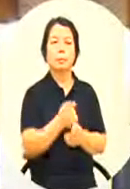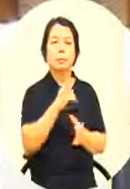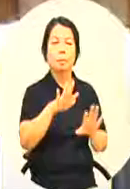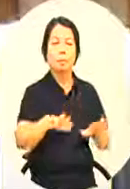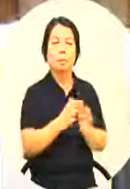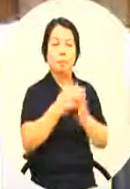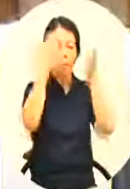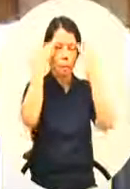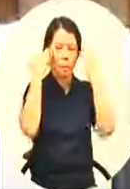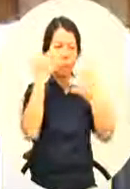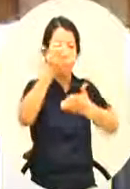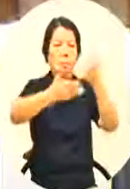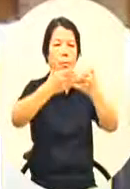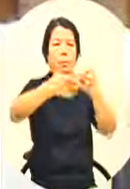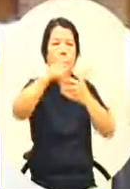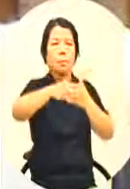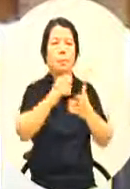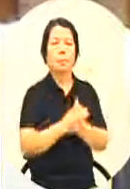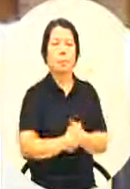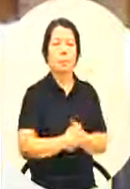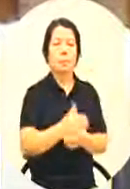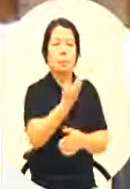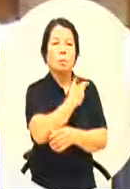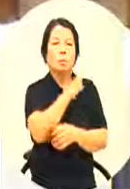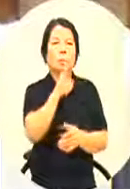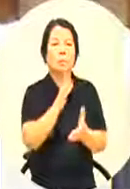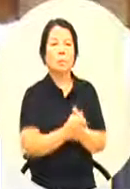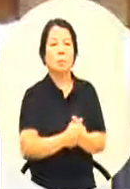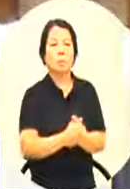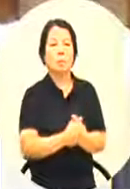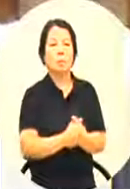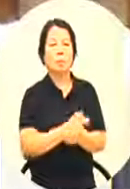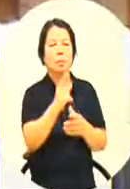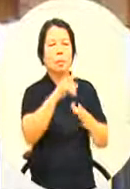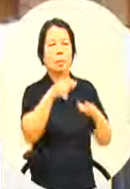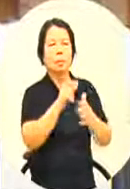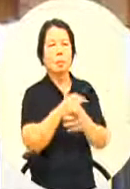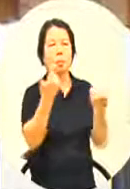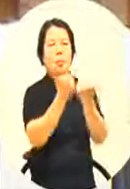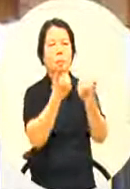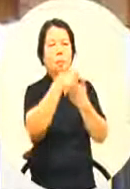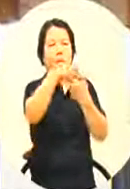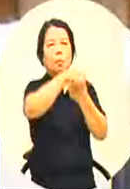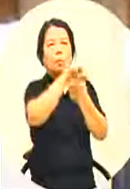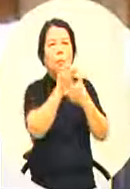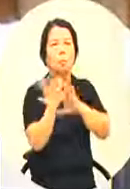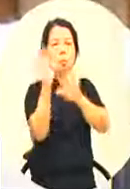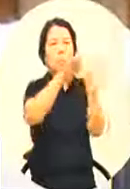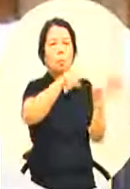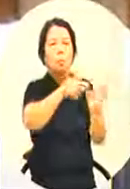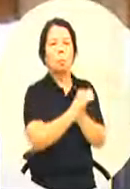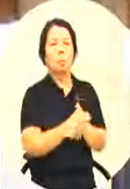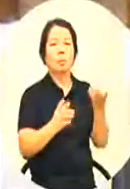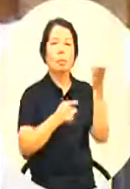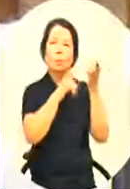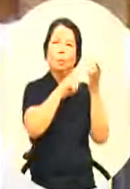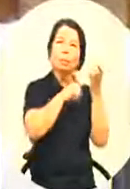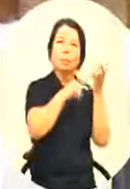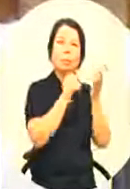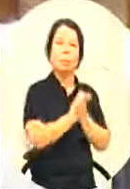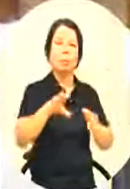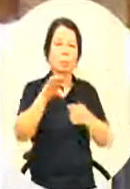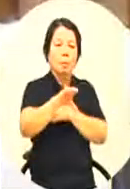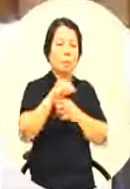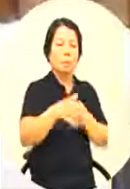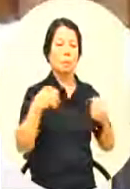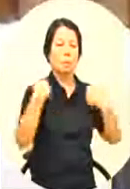凡是那些韩剧这些韩剧里面的不管是他的场景那他这些演员所拿的手机所开的车 所穿的